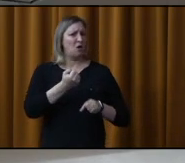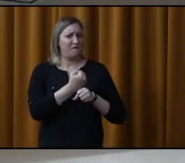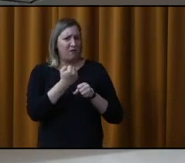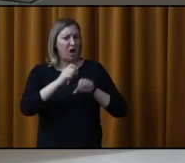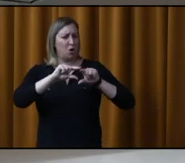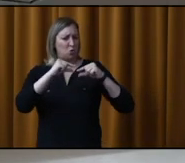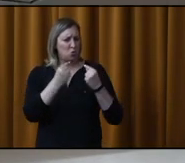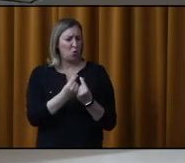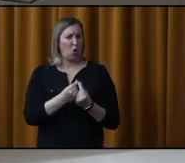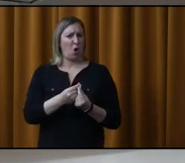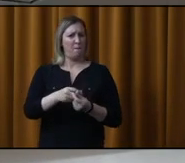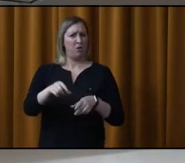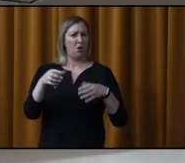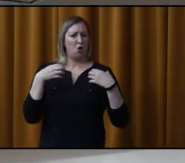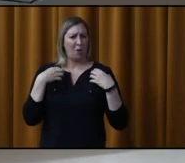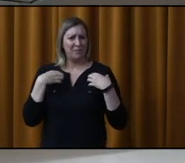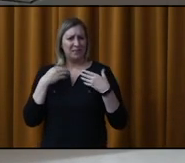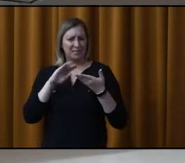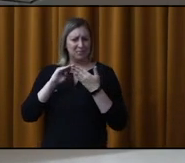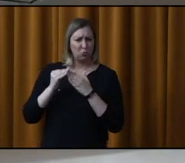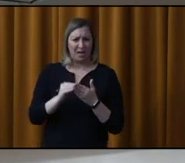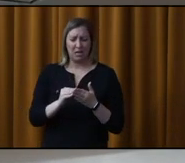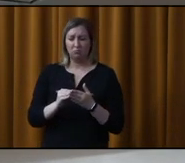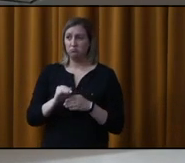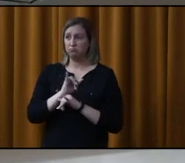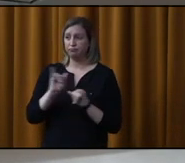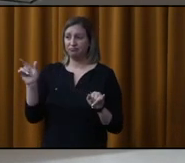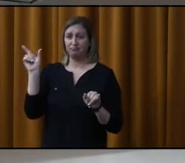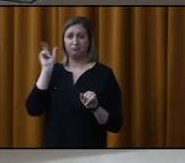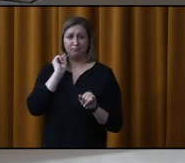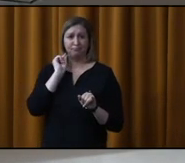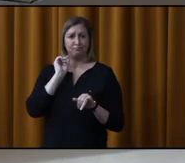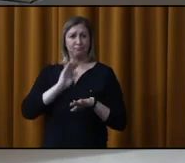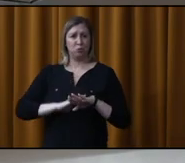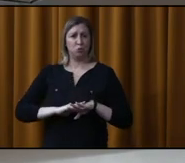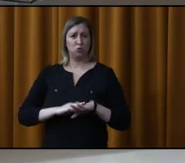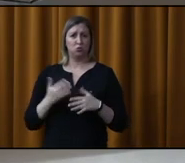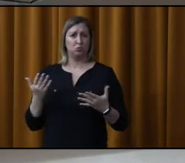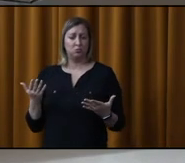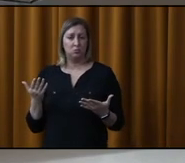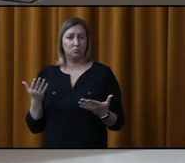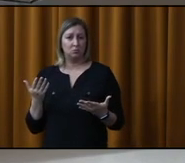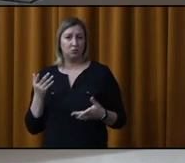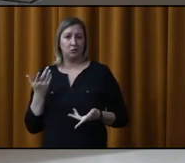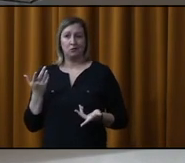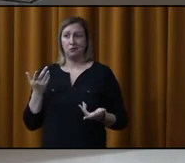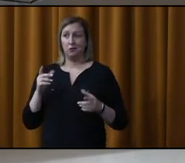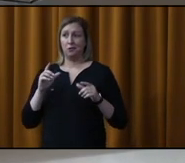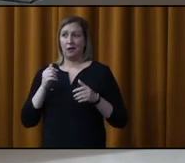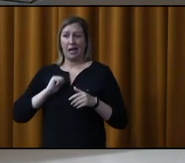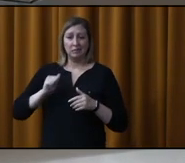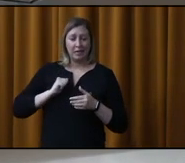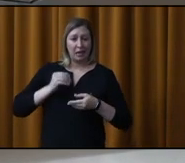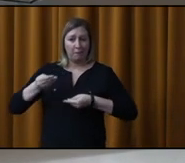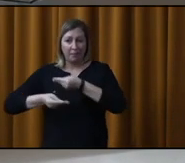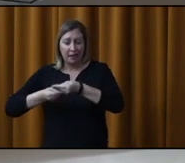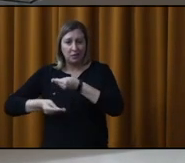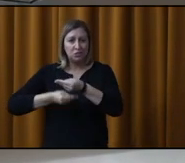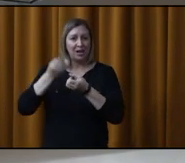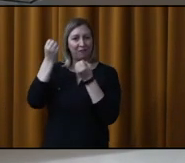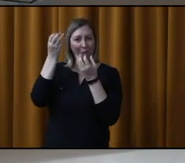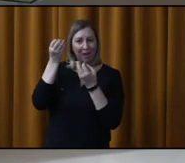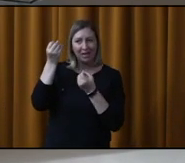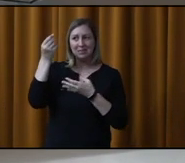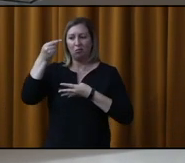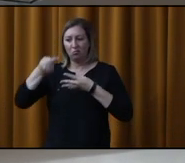un comité de citoyens ». On n'a jamais entendu personne des utilisateurs, un comité de citoyens essayer de partager des informations,